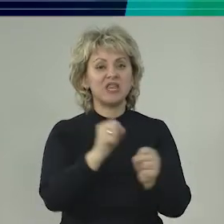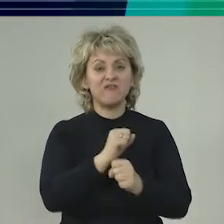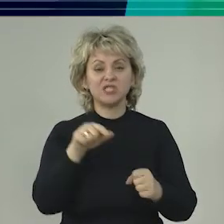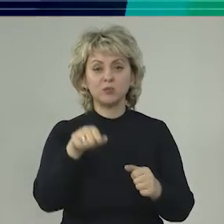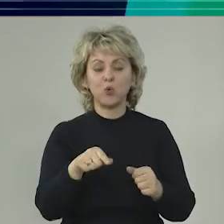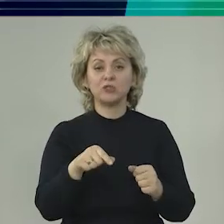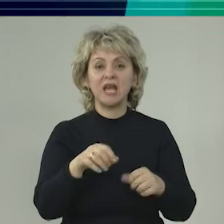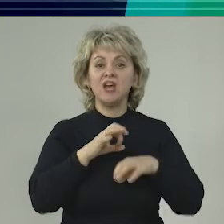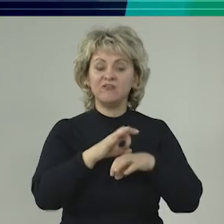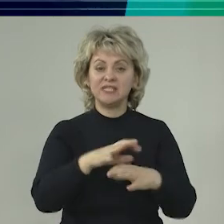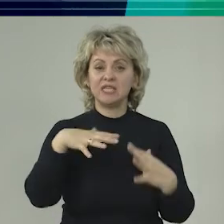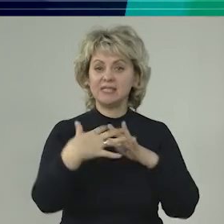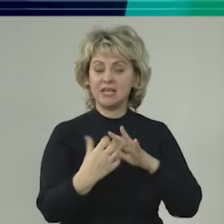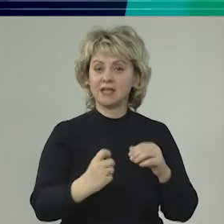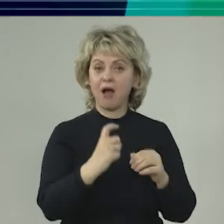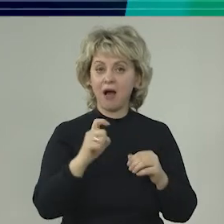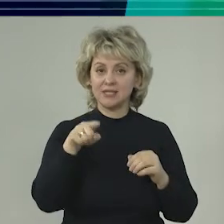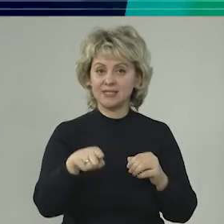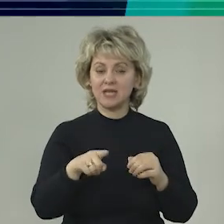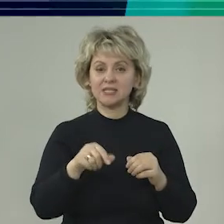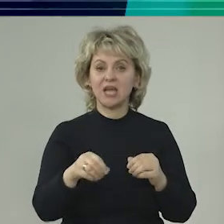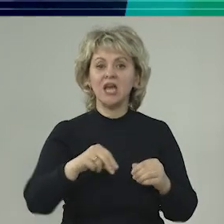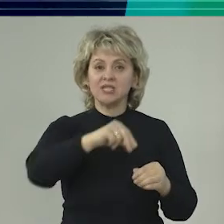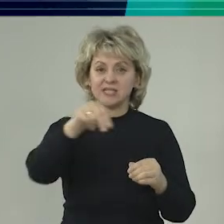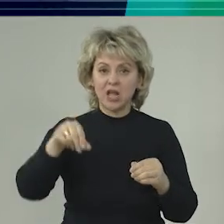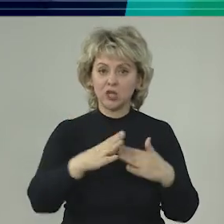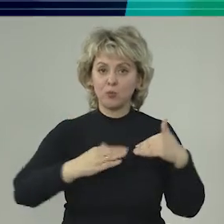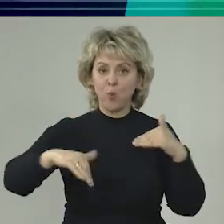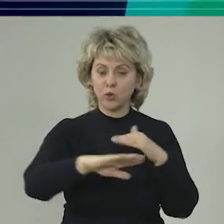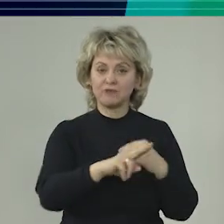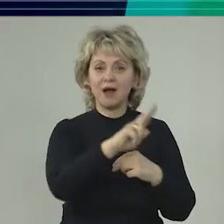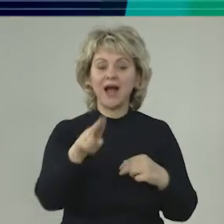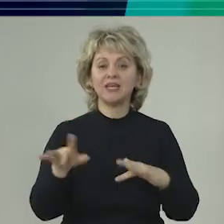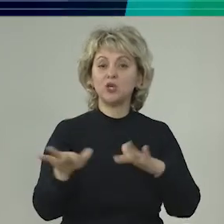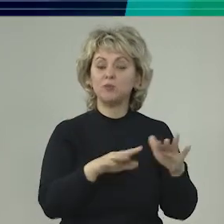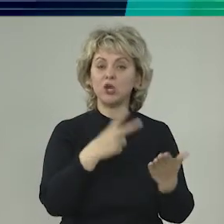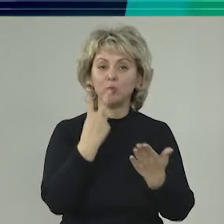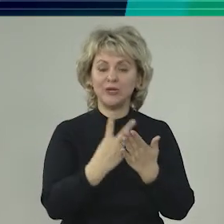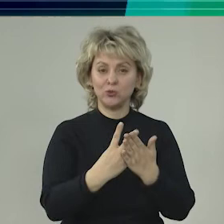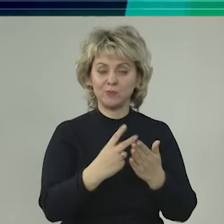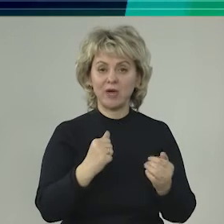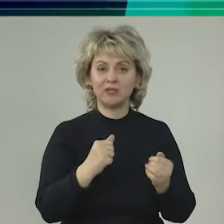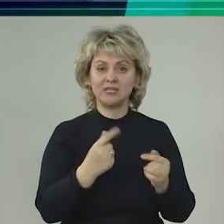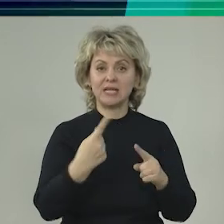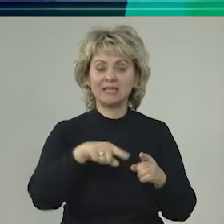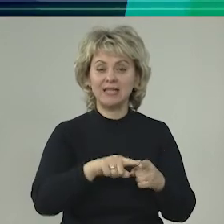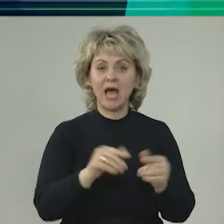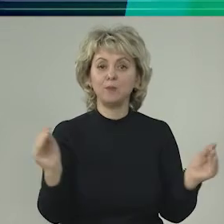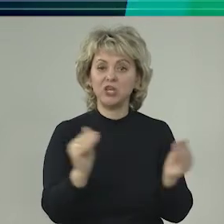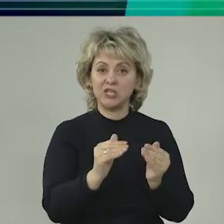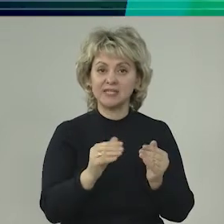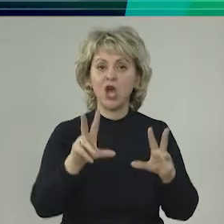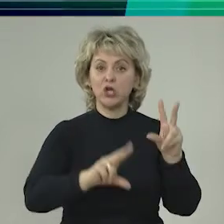невозможностью вести сельское хозяйство из-за осолонения почвы. Какие меры предусматриваются для